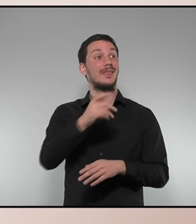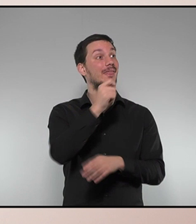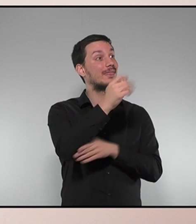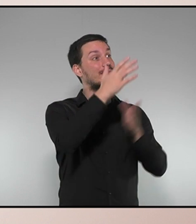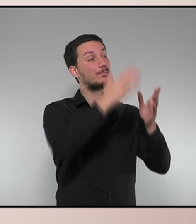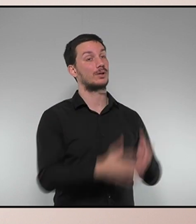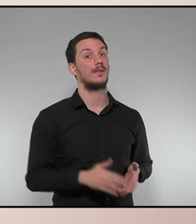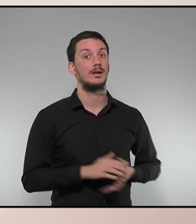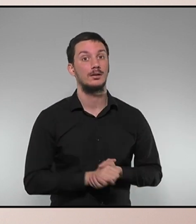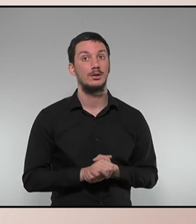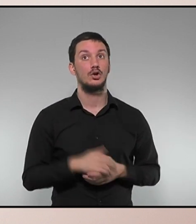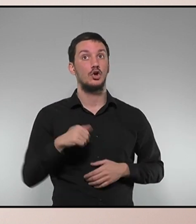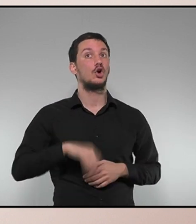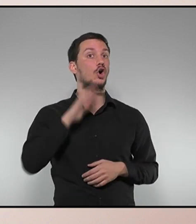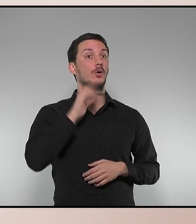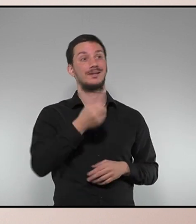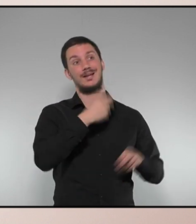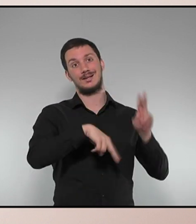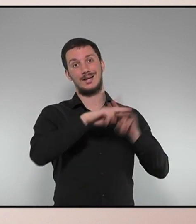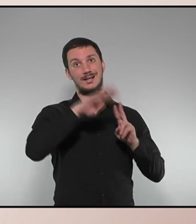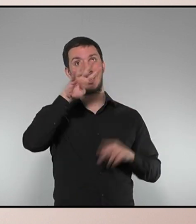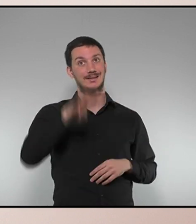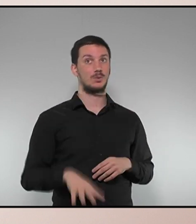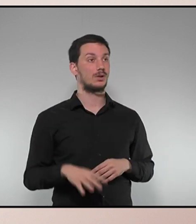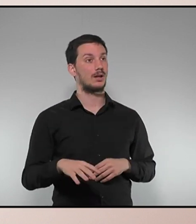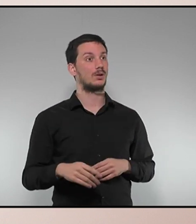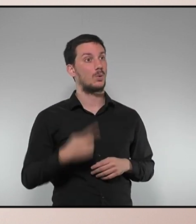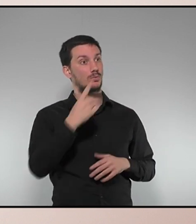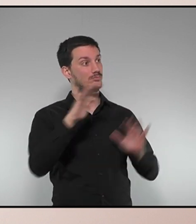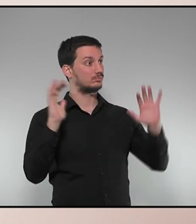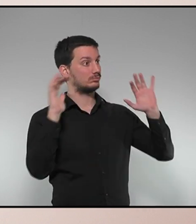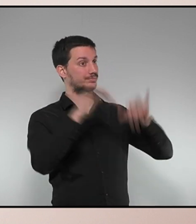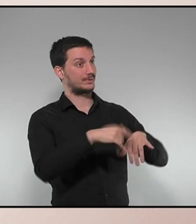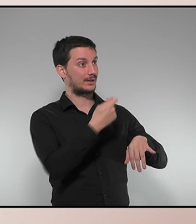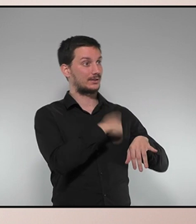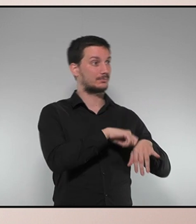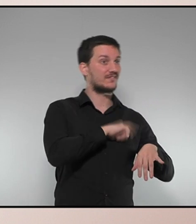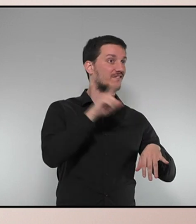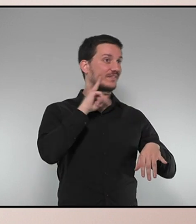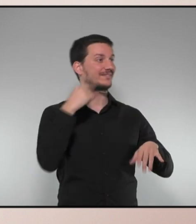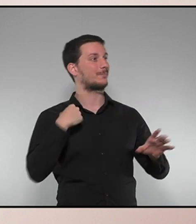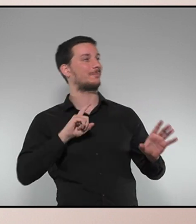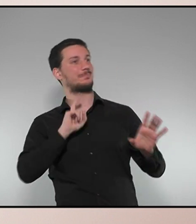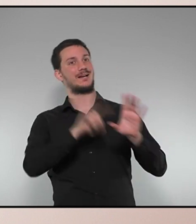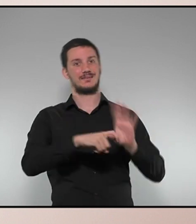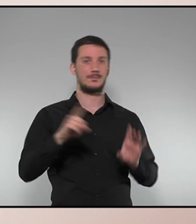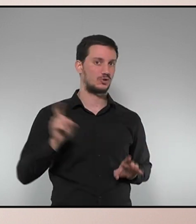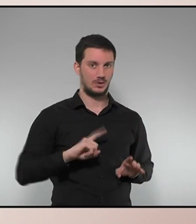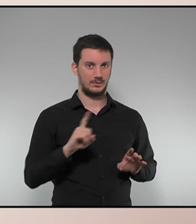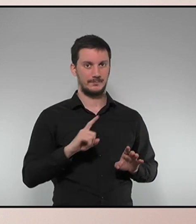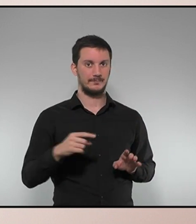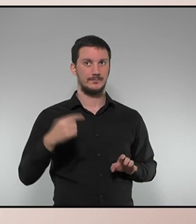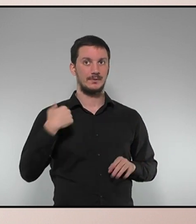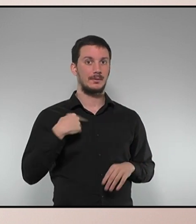el govern de la Generalitat de Catalunya no participa en una cimera entre els governs espanyol i francès. Teníem la visita